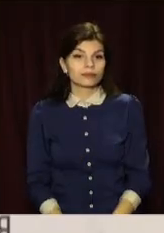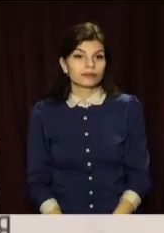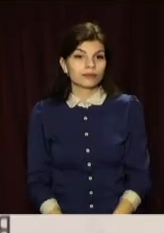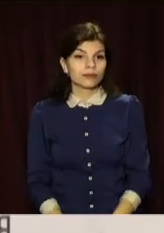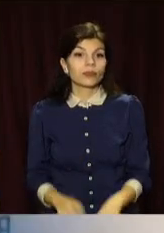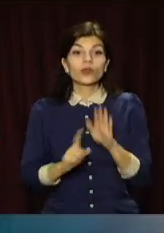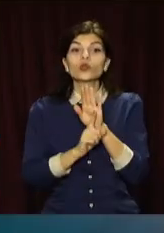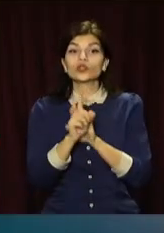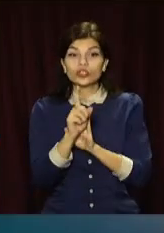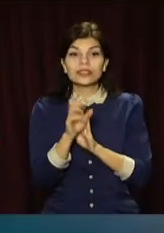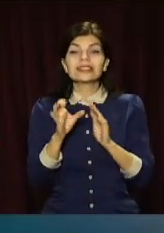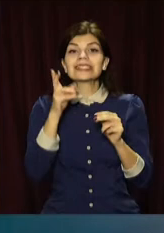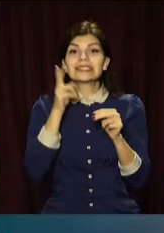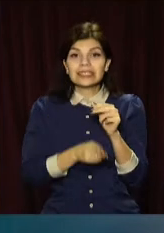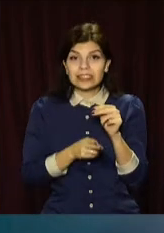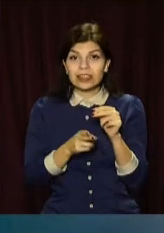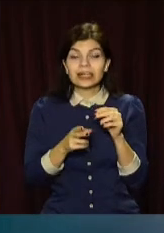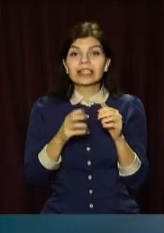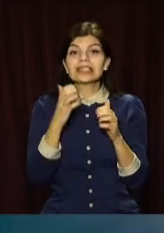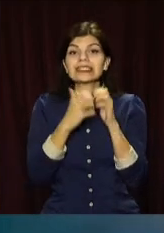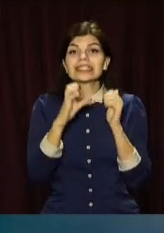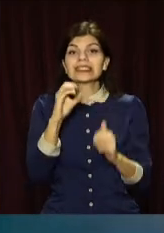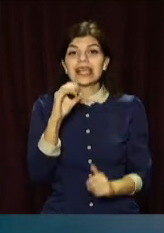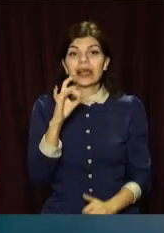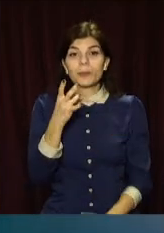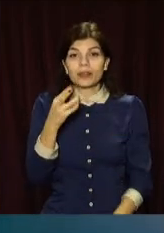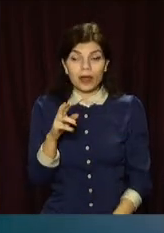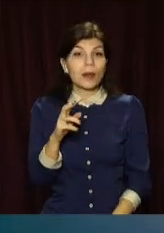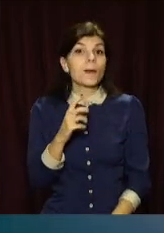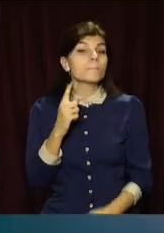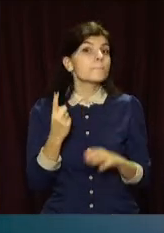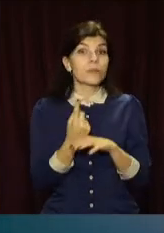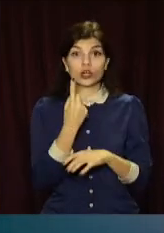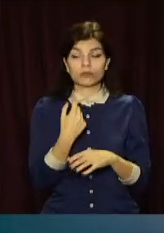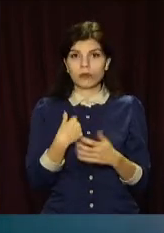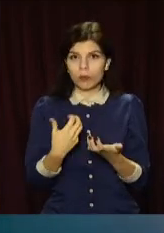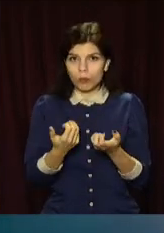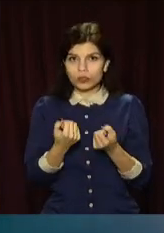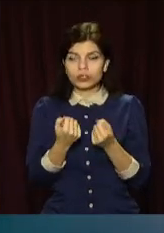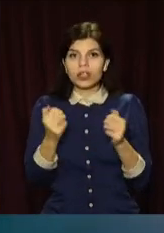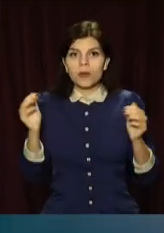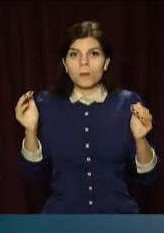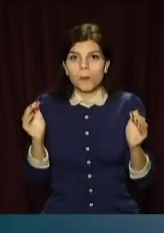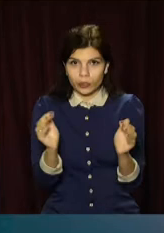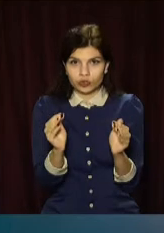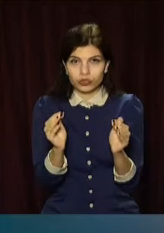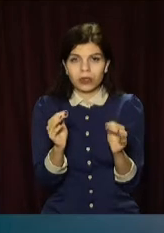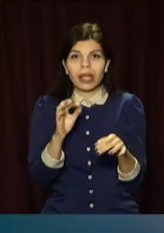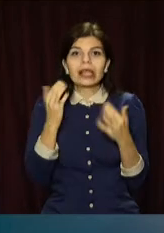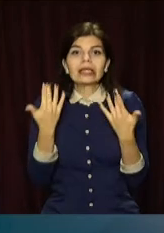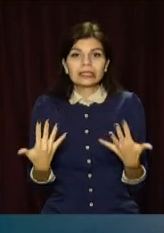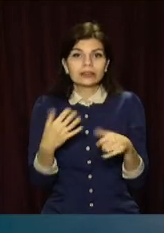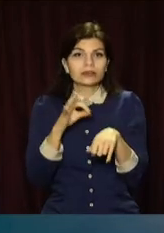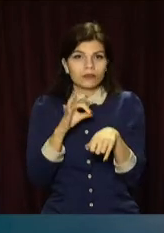Починаючи з кінця серпня, вперше ми отримали зменшення кількості